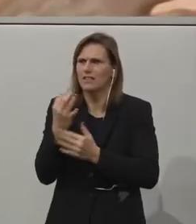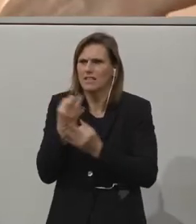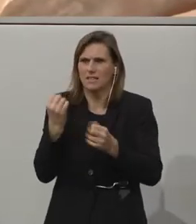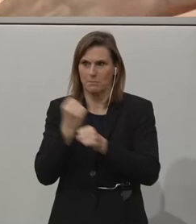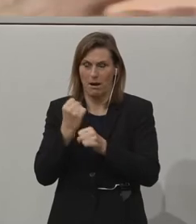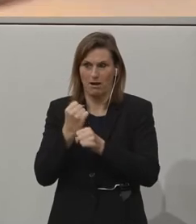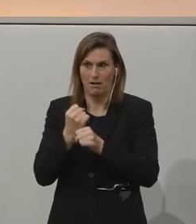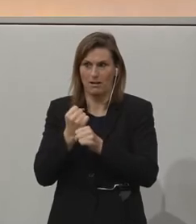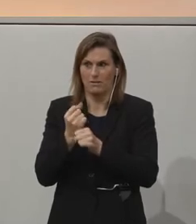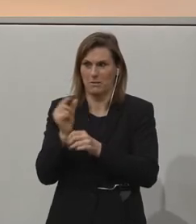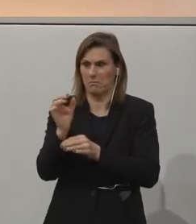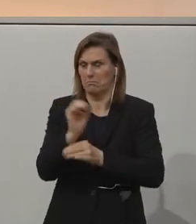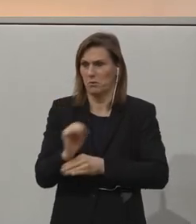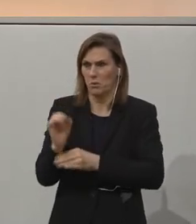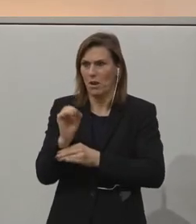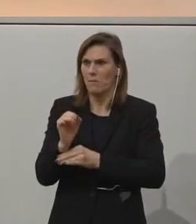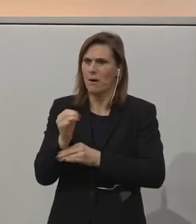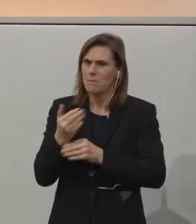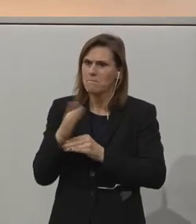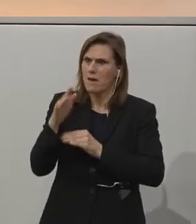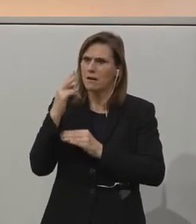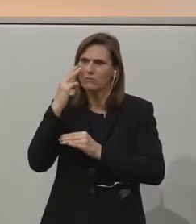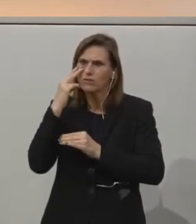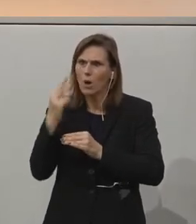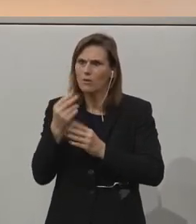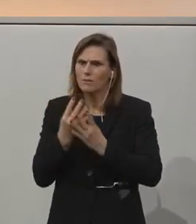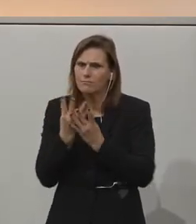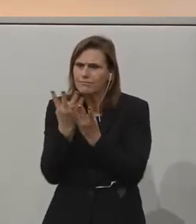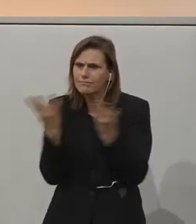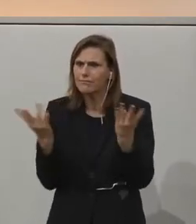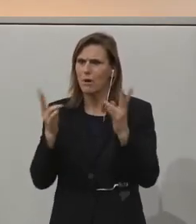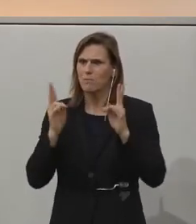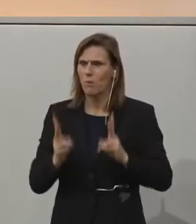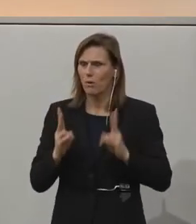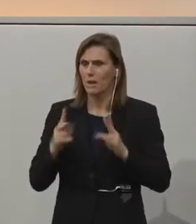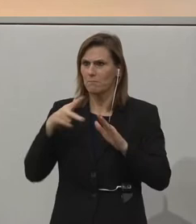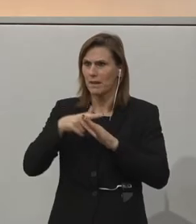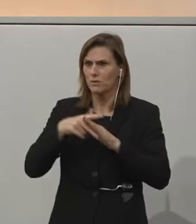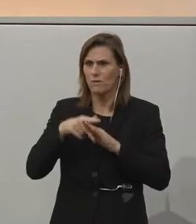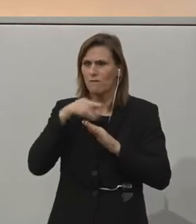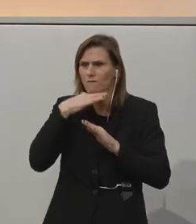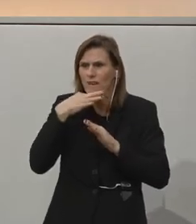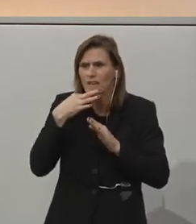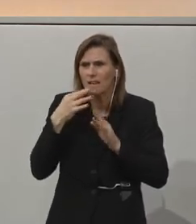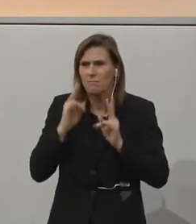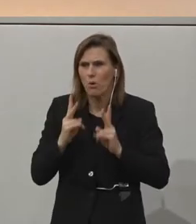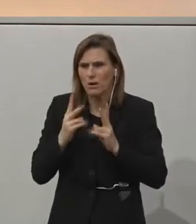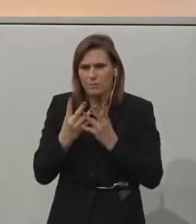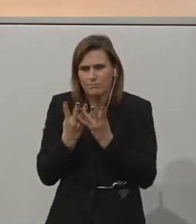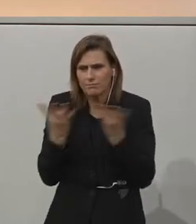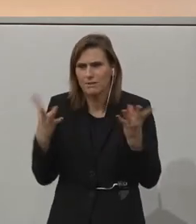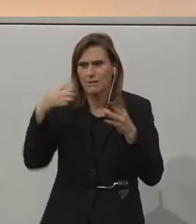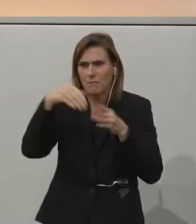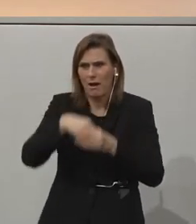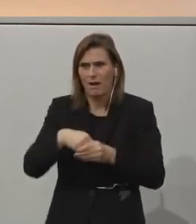disability is actually across a spectrum, right? When I was younger, my eyesight was